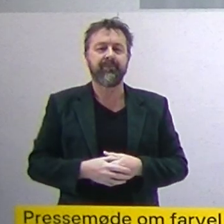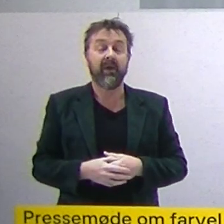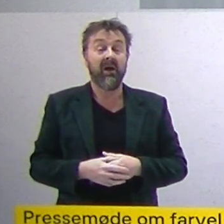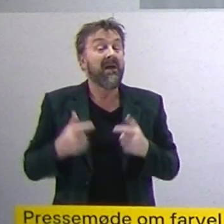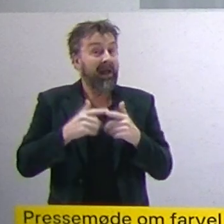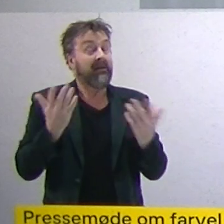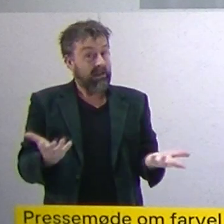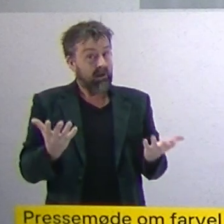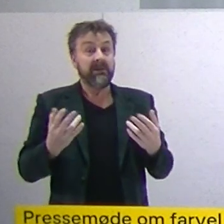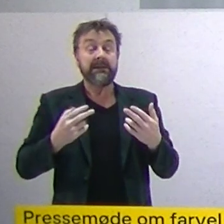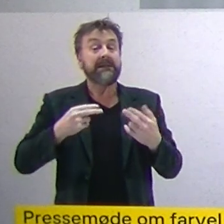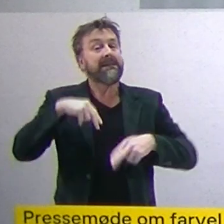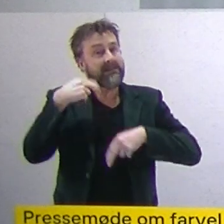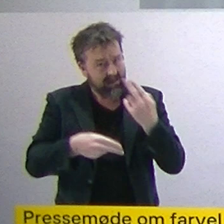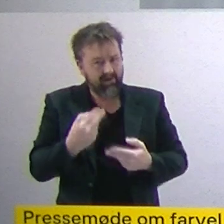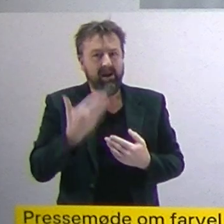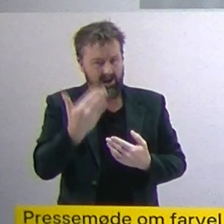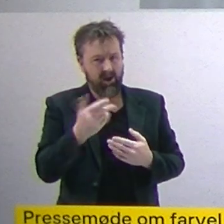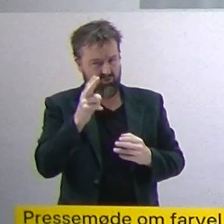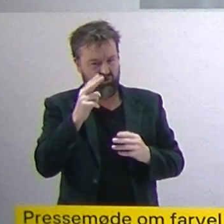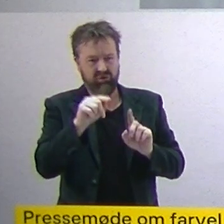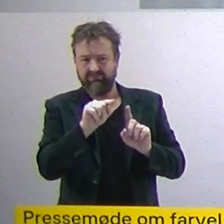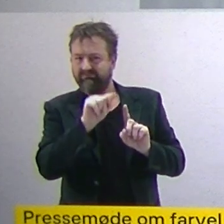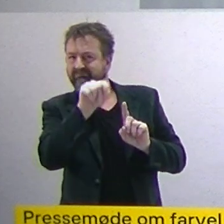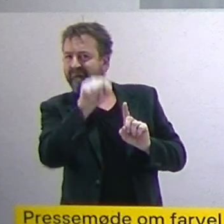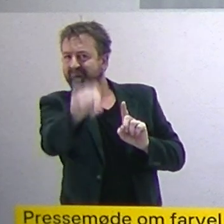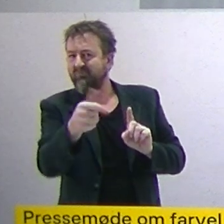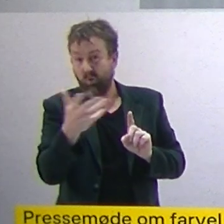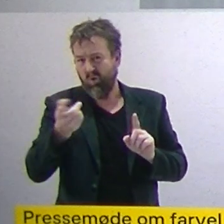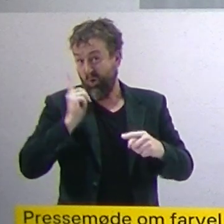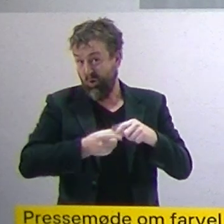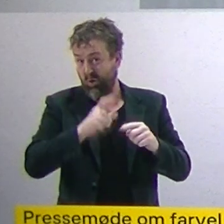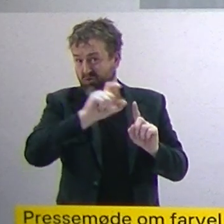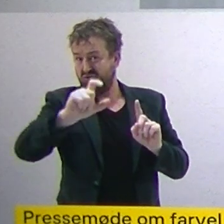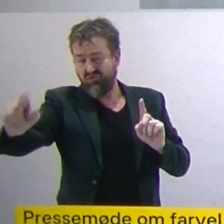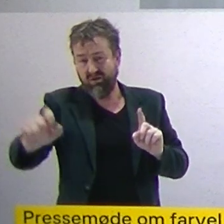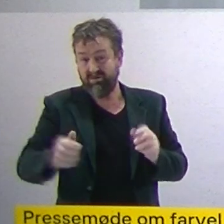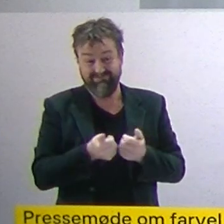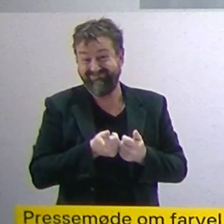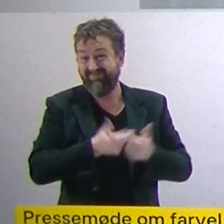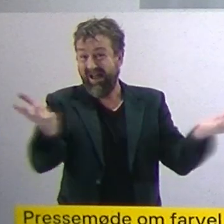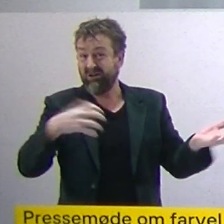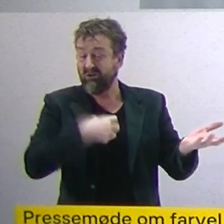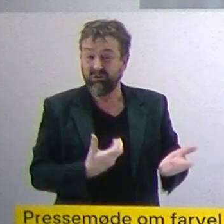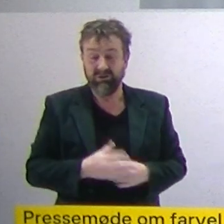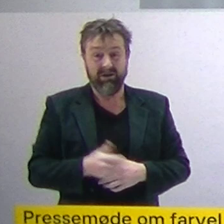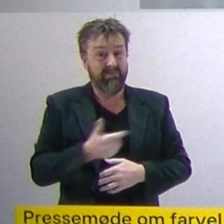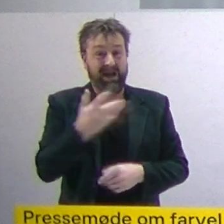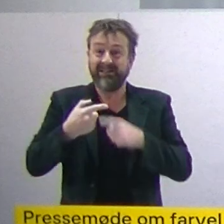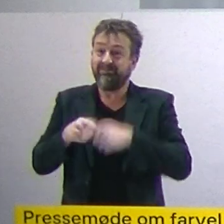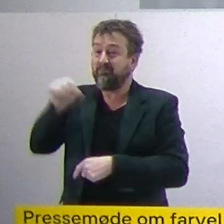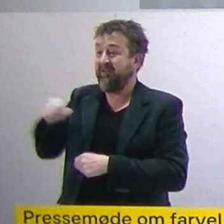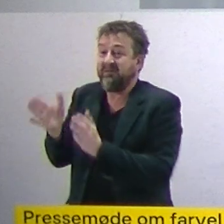Men altså, der er selvfølgelig stadigvæk nogle hårde uger forude, hvor der vil være mange syge, der vil være mange, der vil være hjemme med deres børn, der er syge,